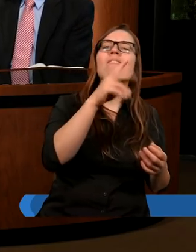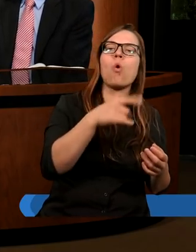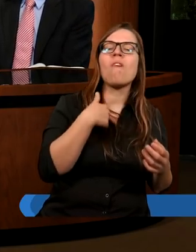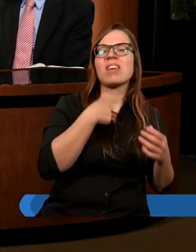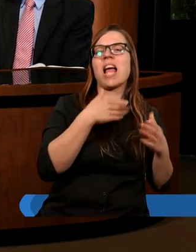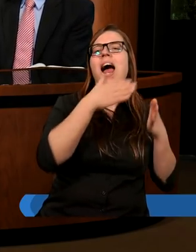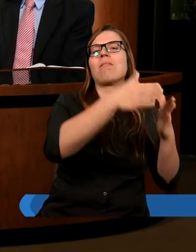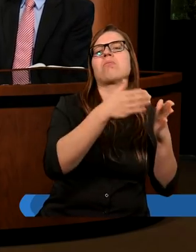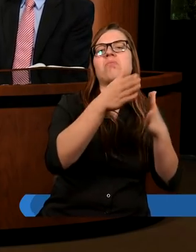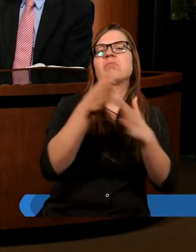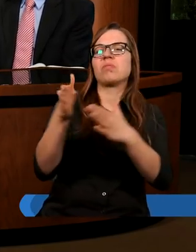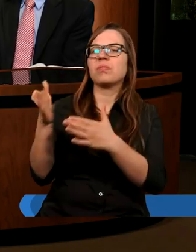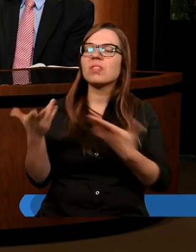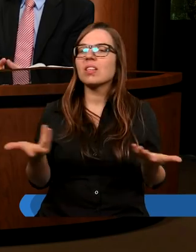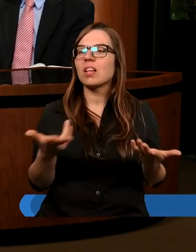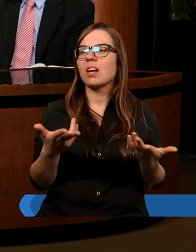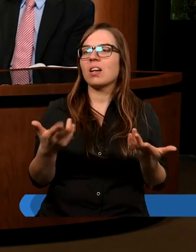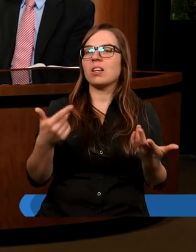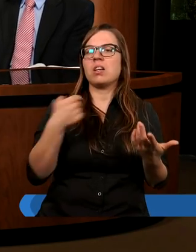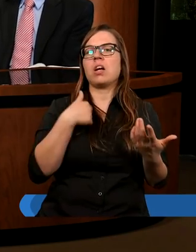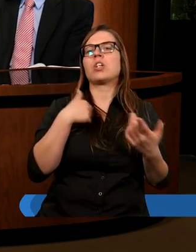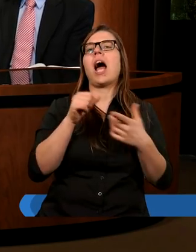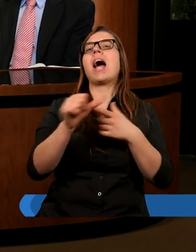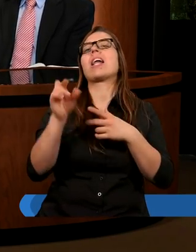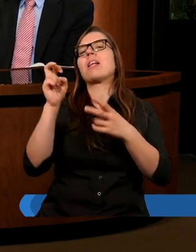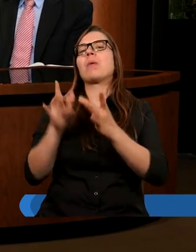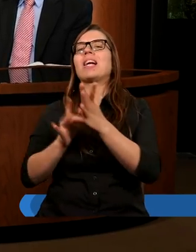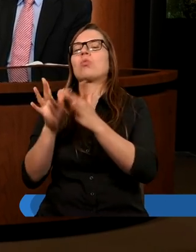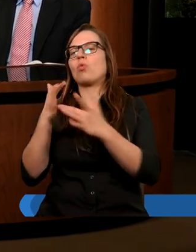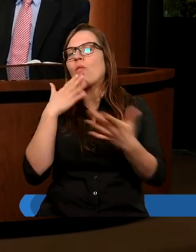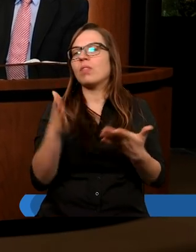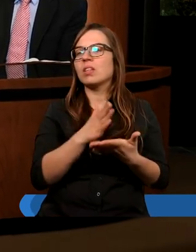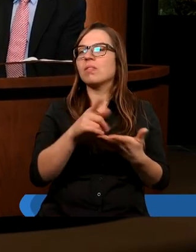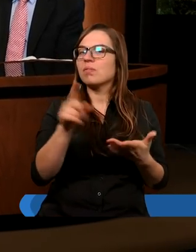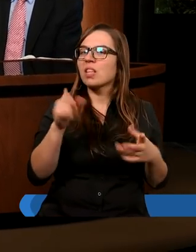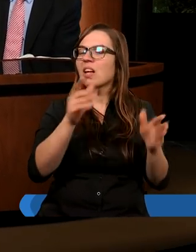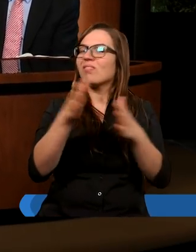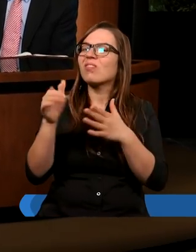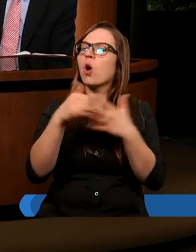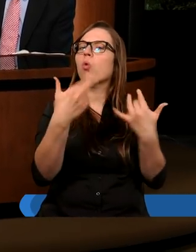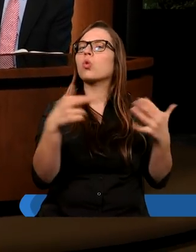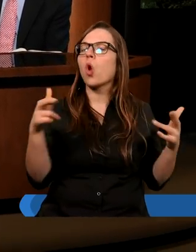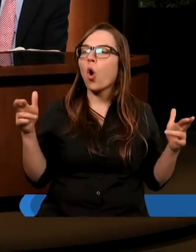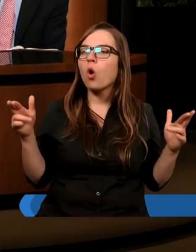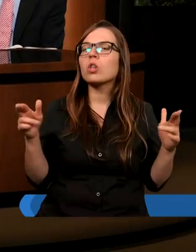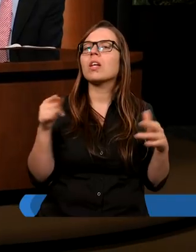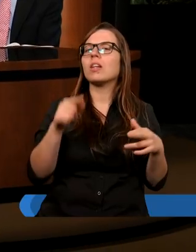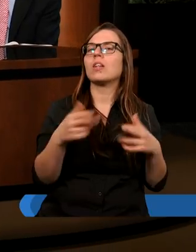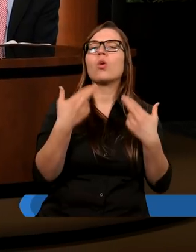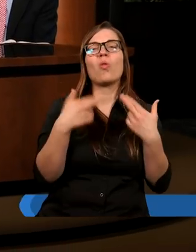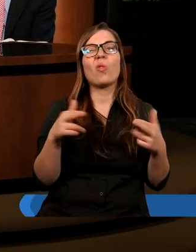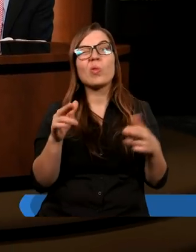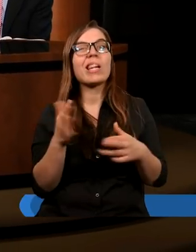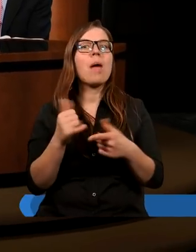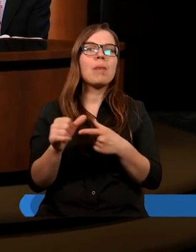Kimże są ci ludzie? Paweł mówi, ja jestem Chrystusowy. Czyli ta różnorodność różnie